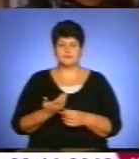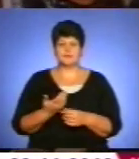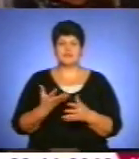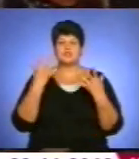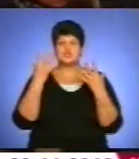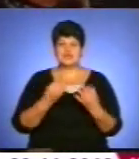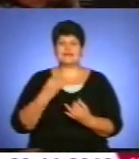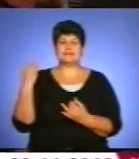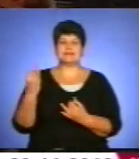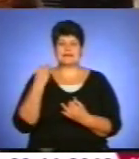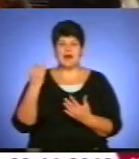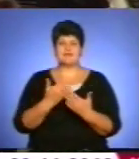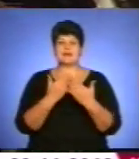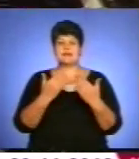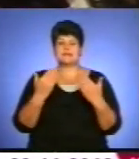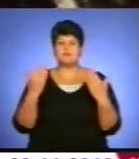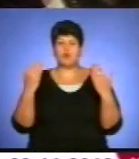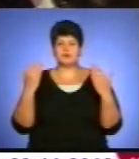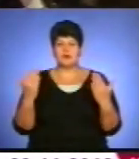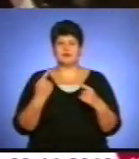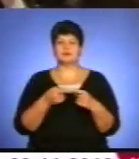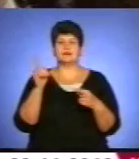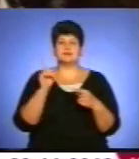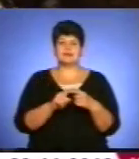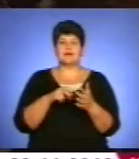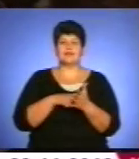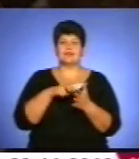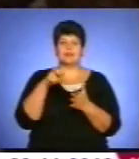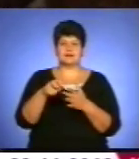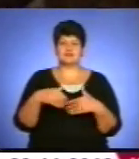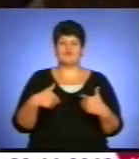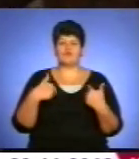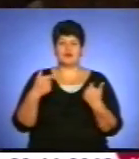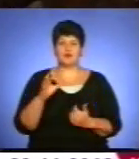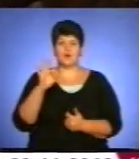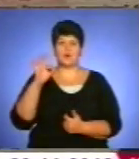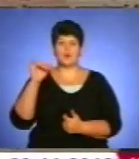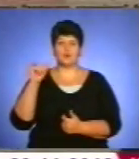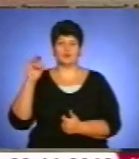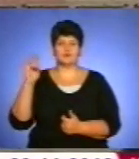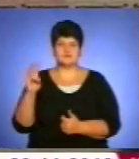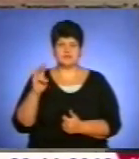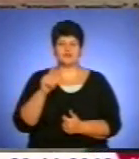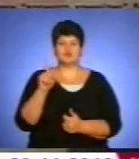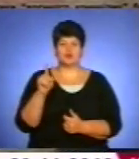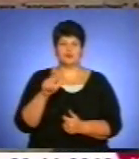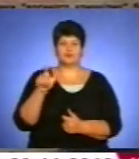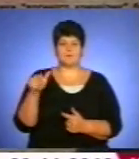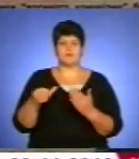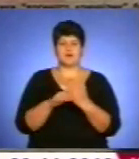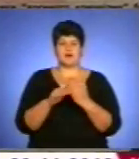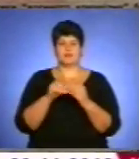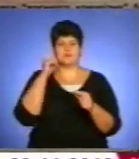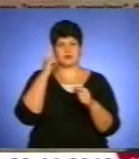експонат, який проливає світло на історичну правду, лист звернення унівців до селян, щоб ті допомагали братам зі Сходу.